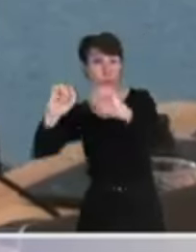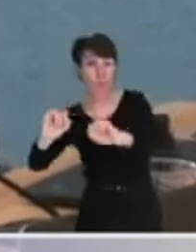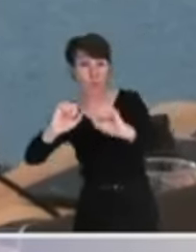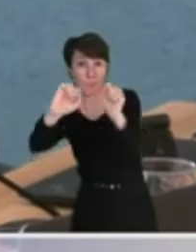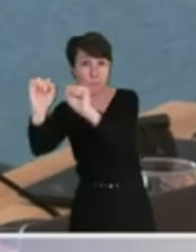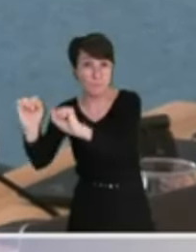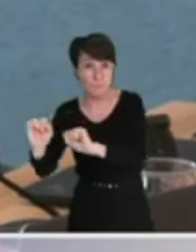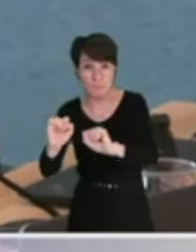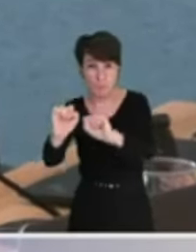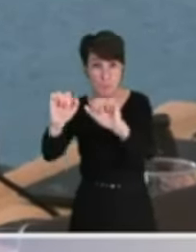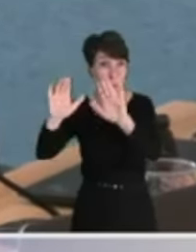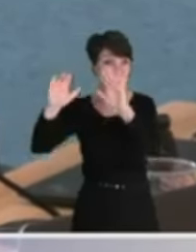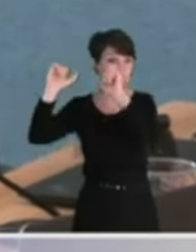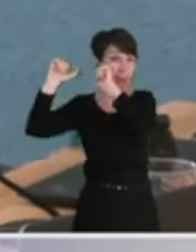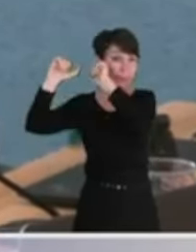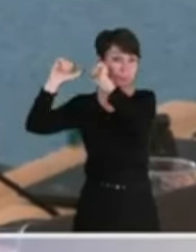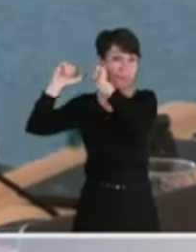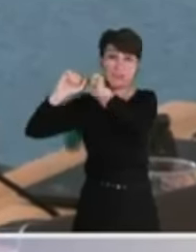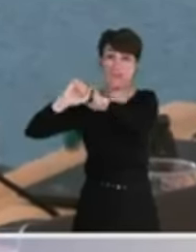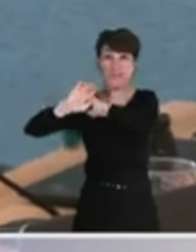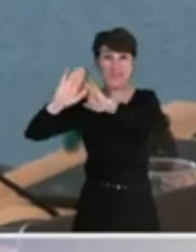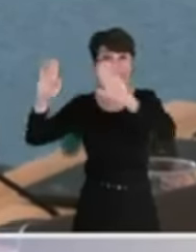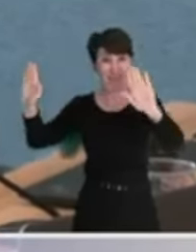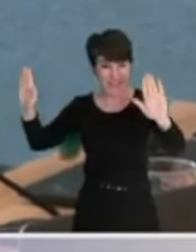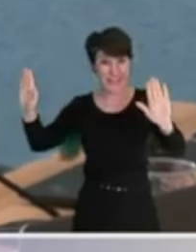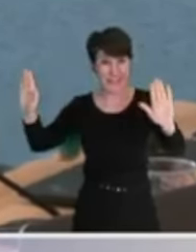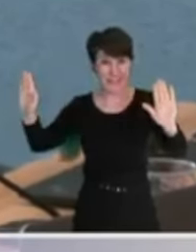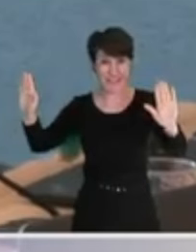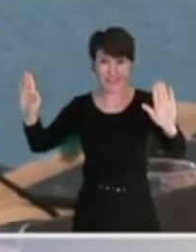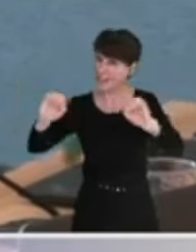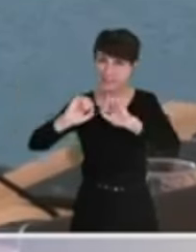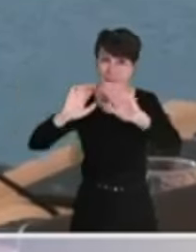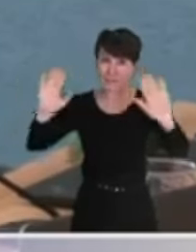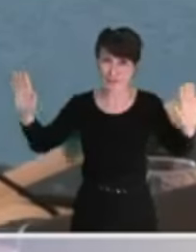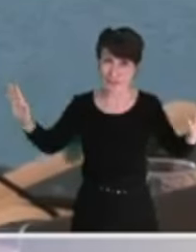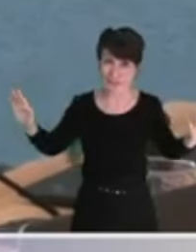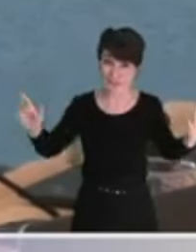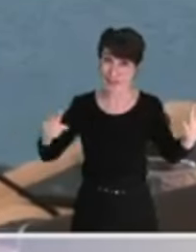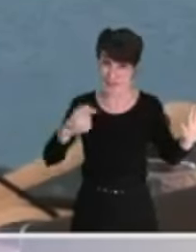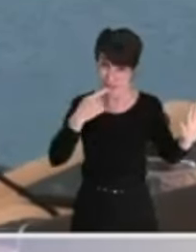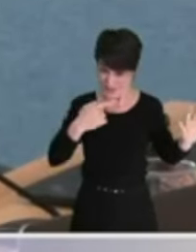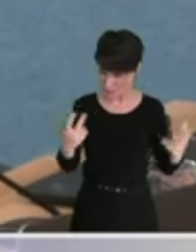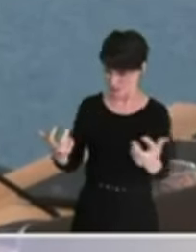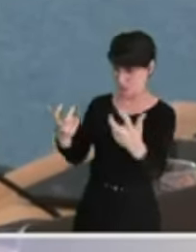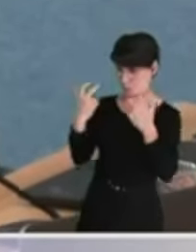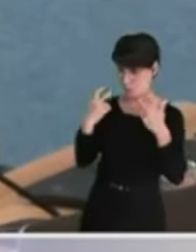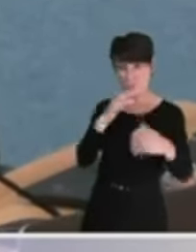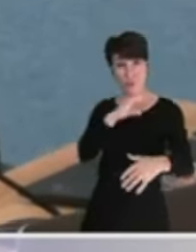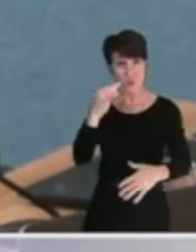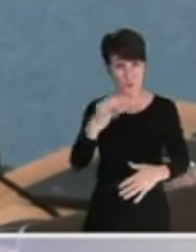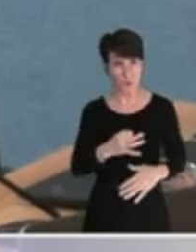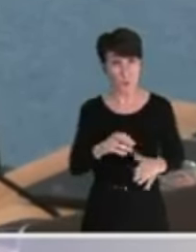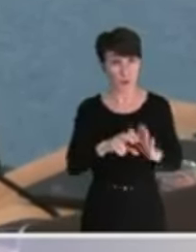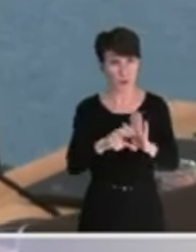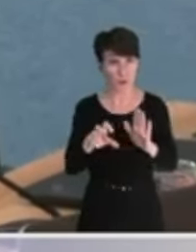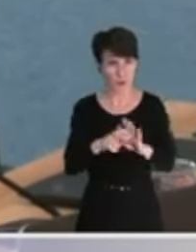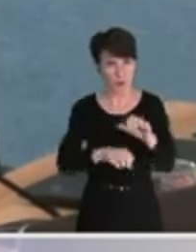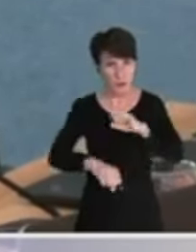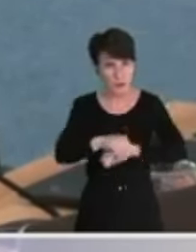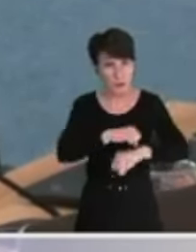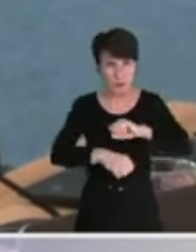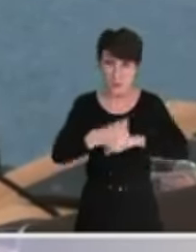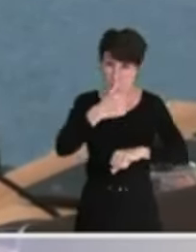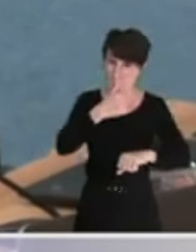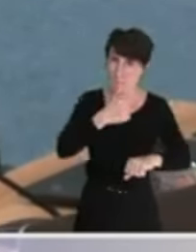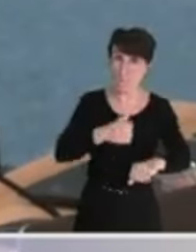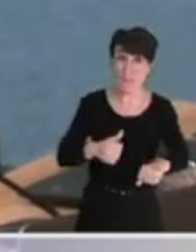trajectoires budgétaires de nos collectivités grenobloises et métropolitaines. C'est ça ce qu'on appelle les